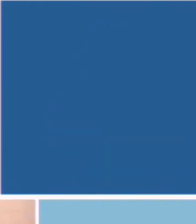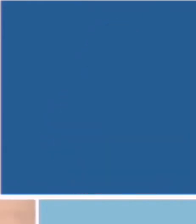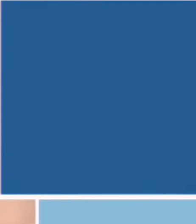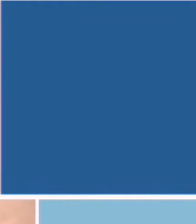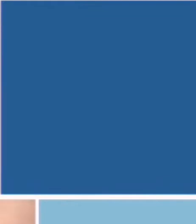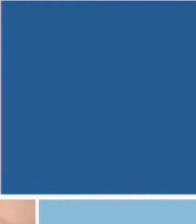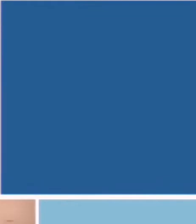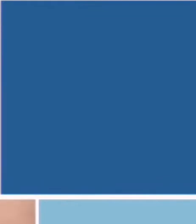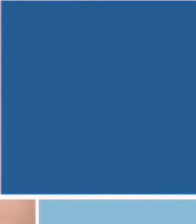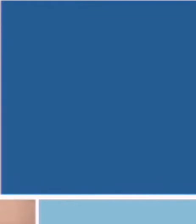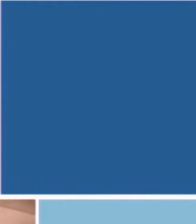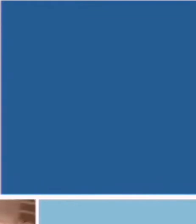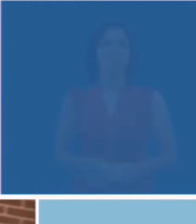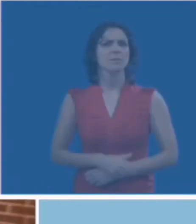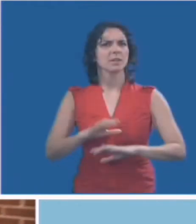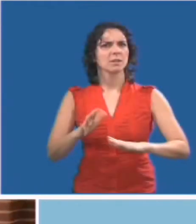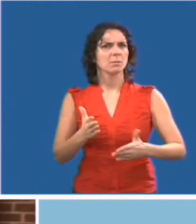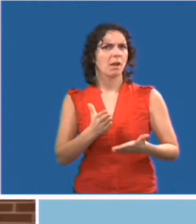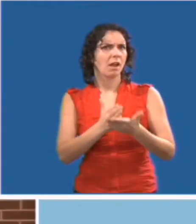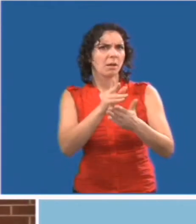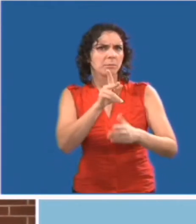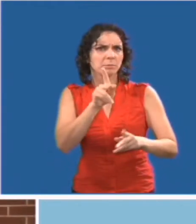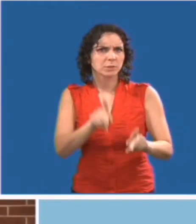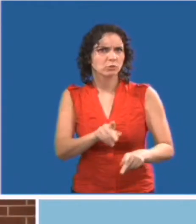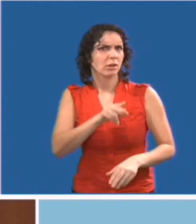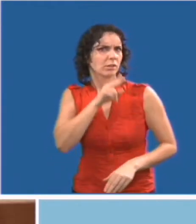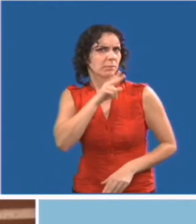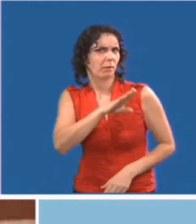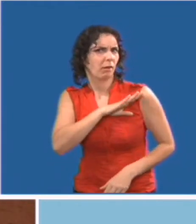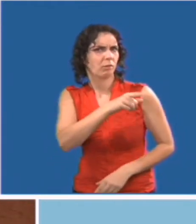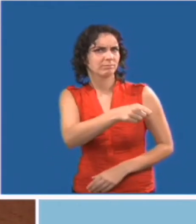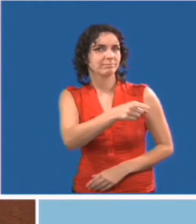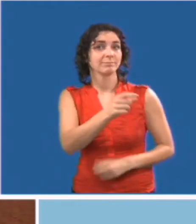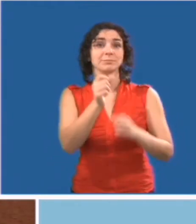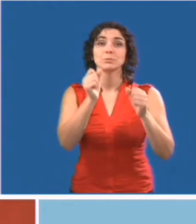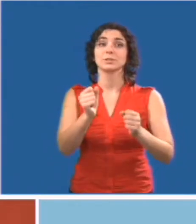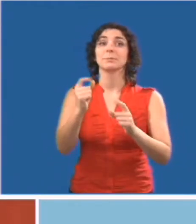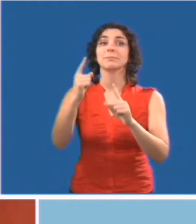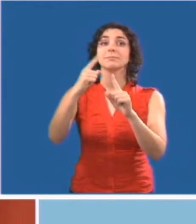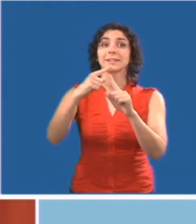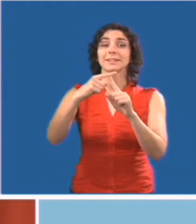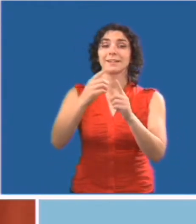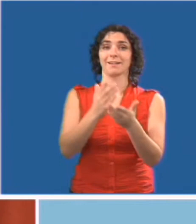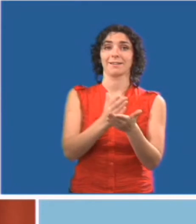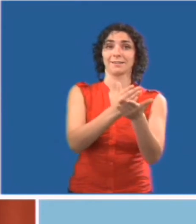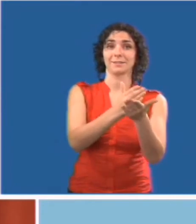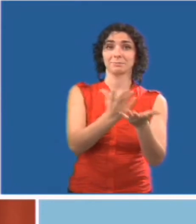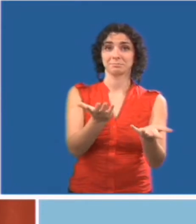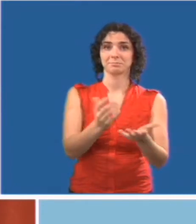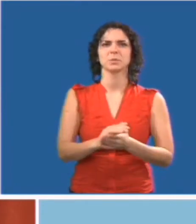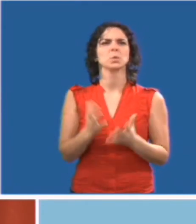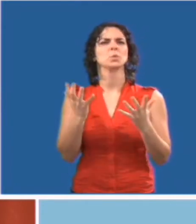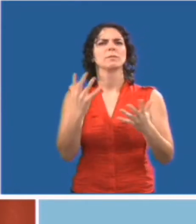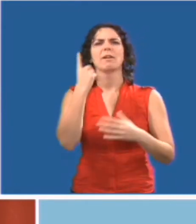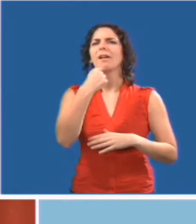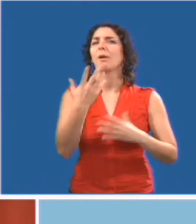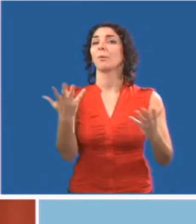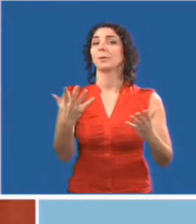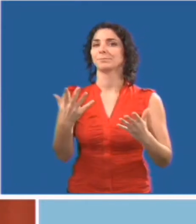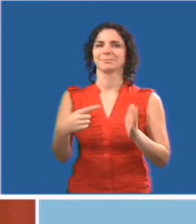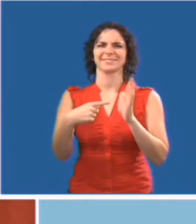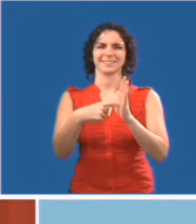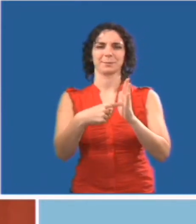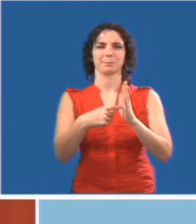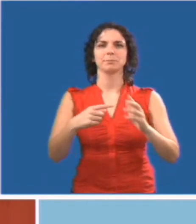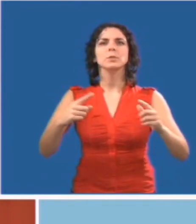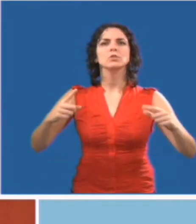Les appareils d'assistance constituent une autre façon d'aider les personnes handicapées. Il s'agit